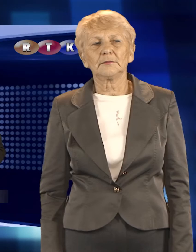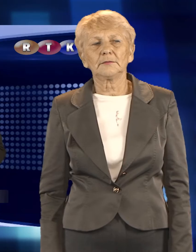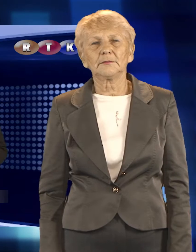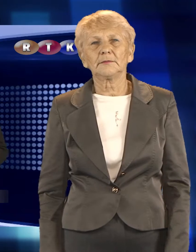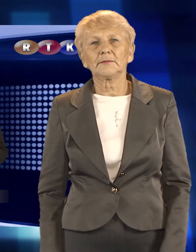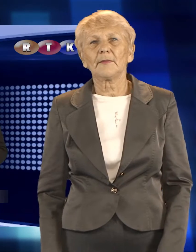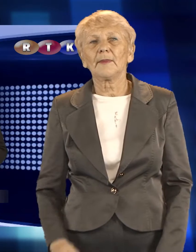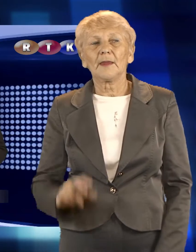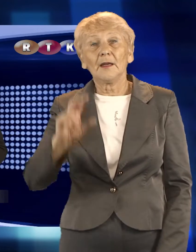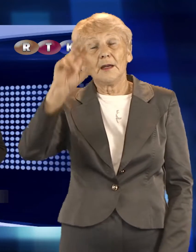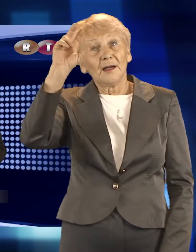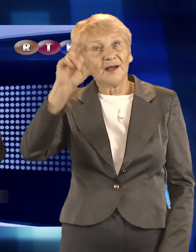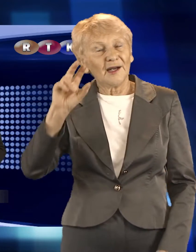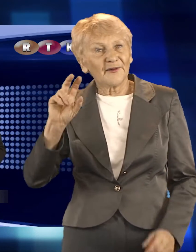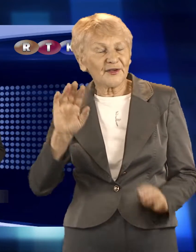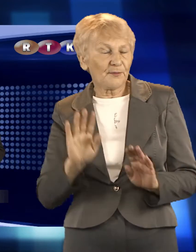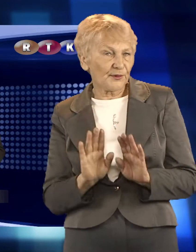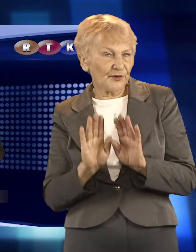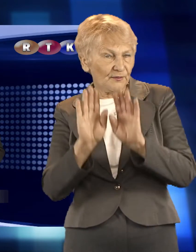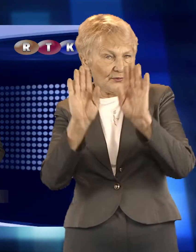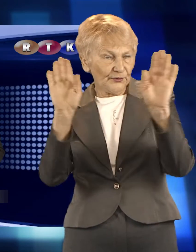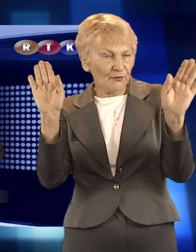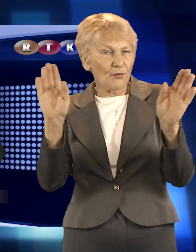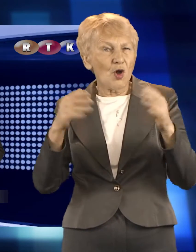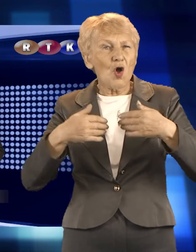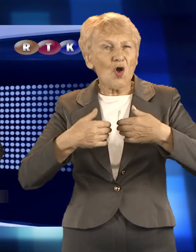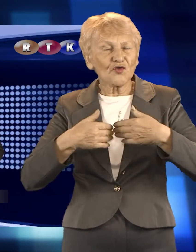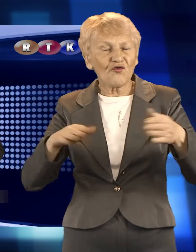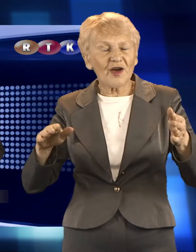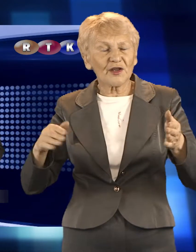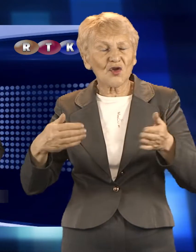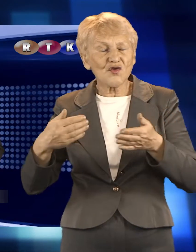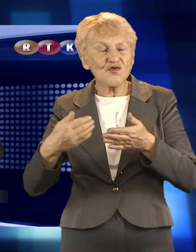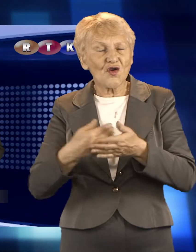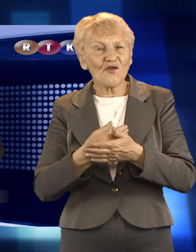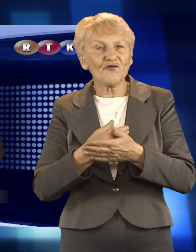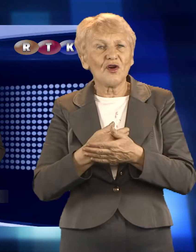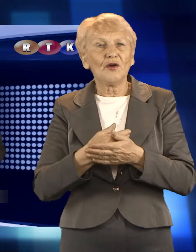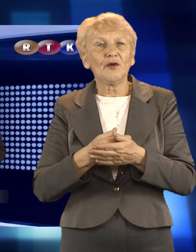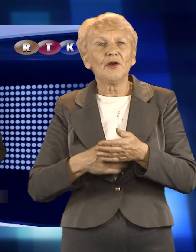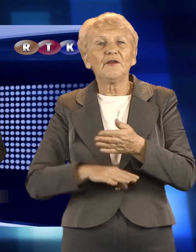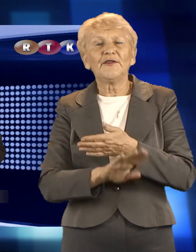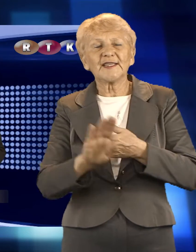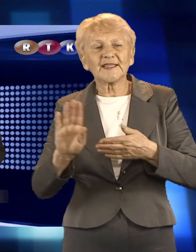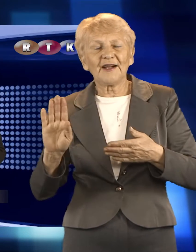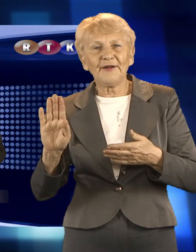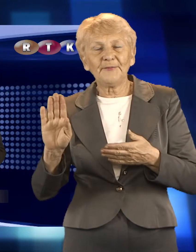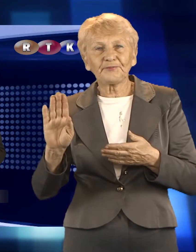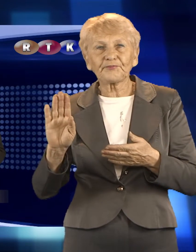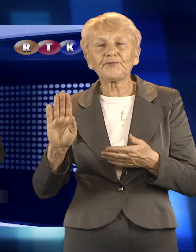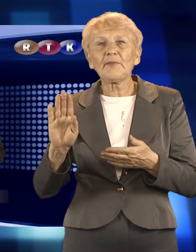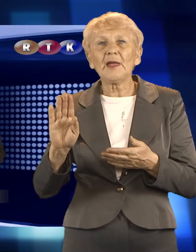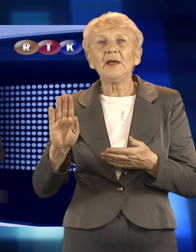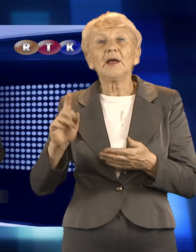W raciborskim muzeum otwarto wystawę poświęconą Ślązaczkom. Archiwalne zdjęcia sprzed ponad 100 lat ukazują